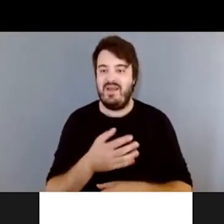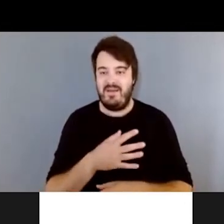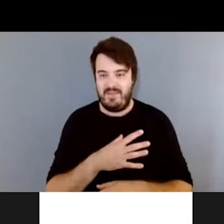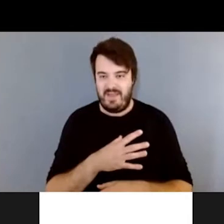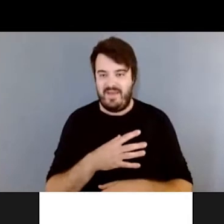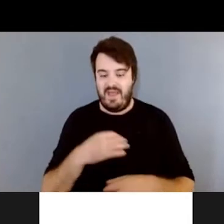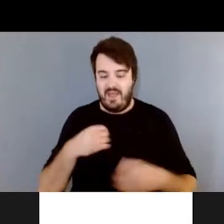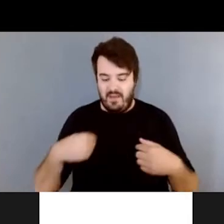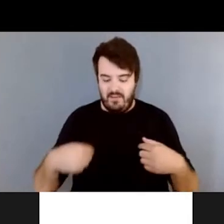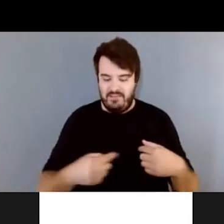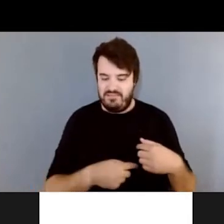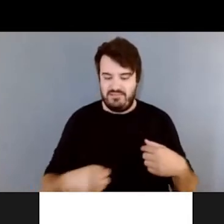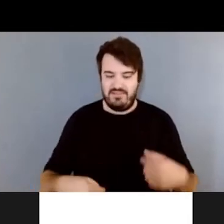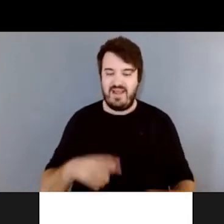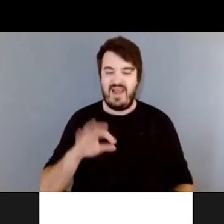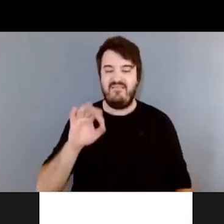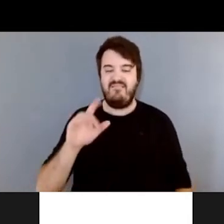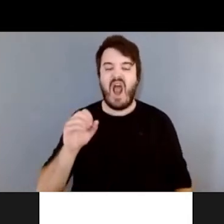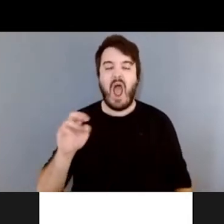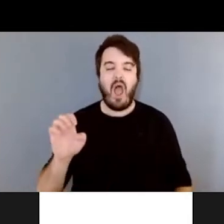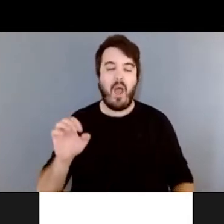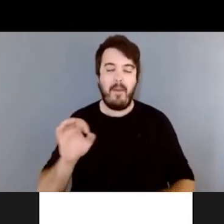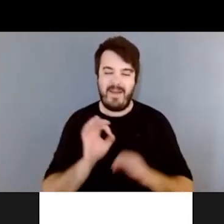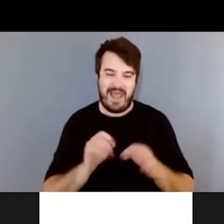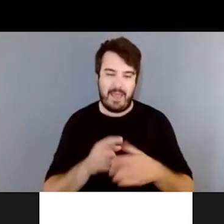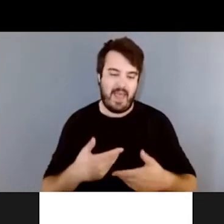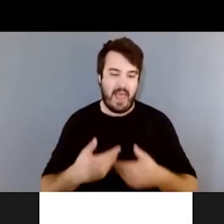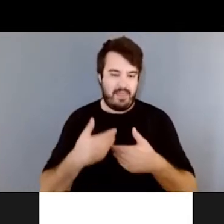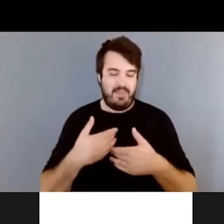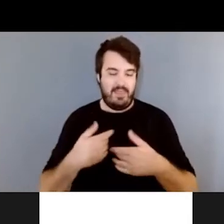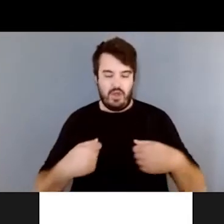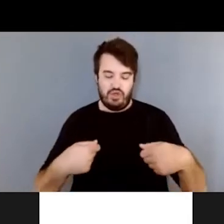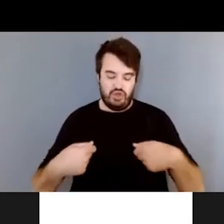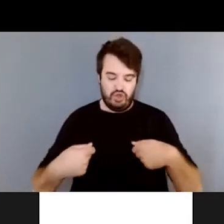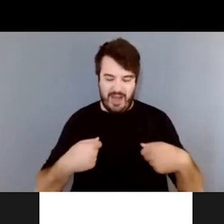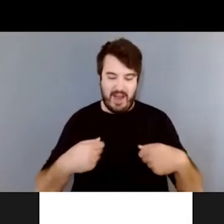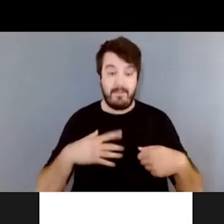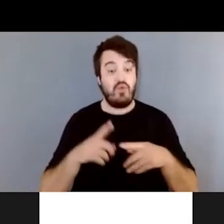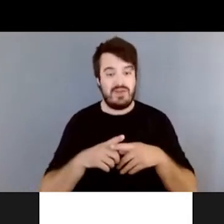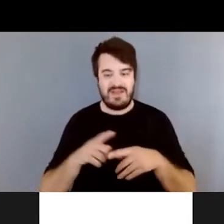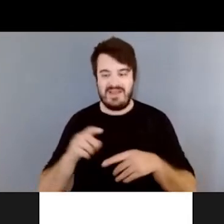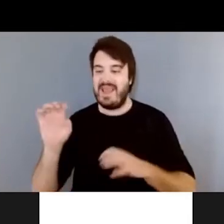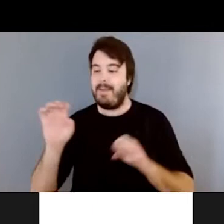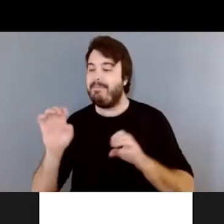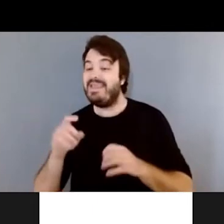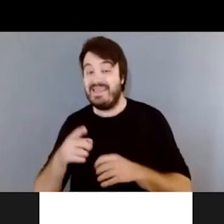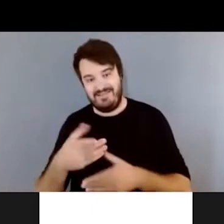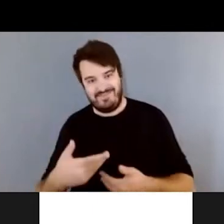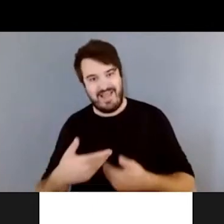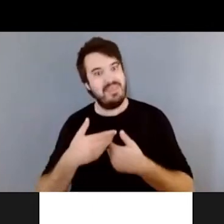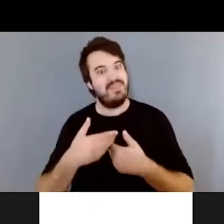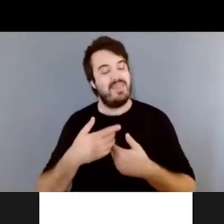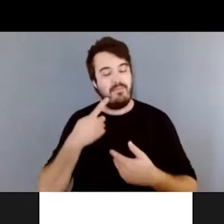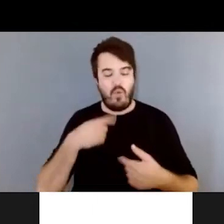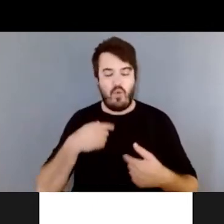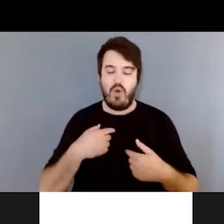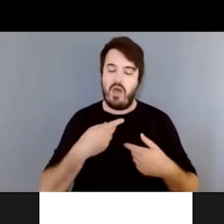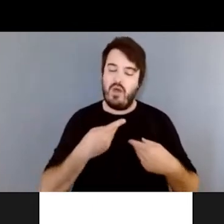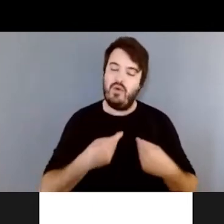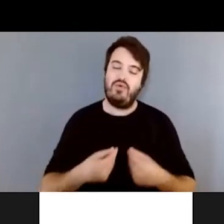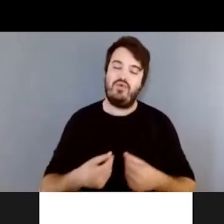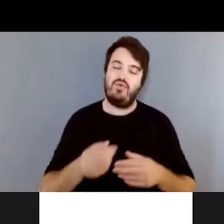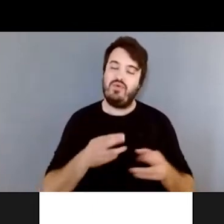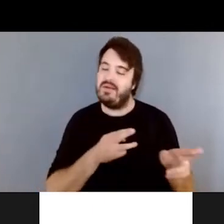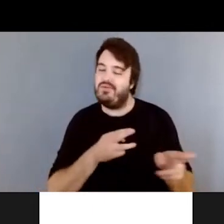flore bactérienne qui aide à gérer ça, mais aussi, on avait les épices qui aidaient à ce que les